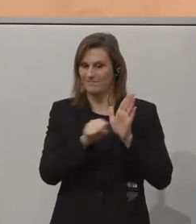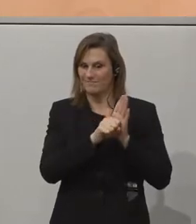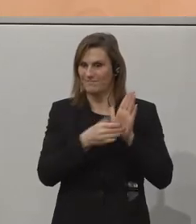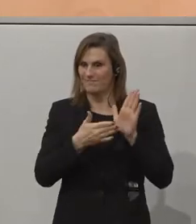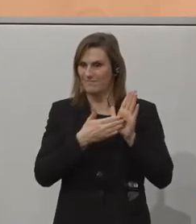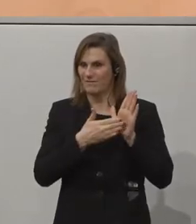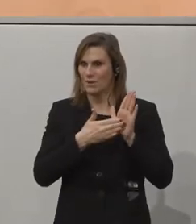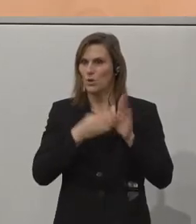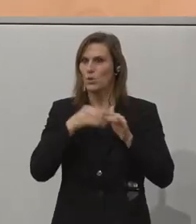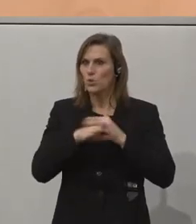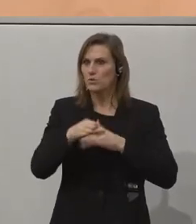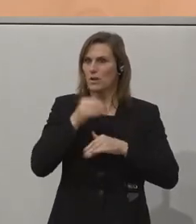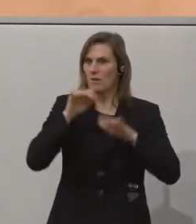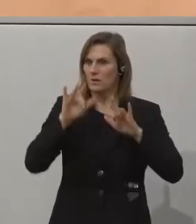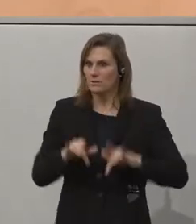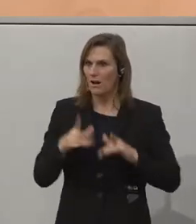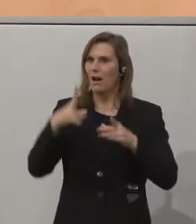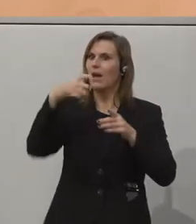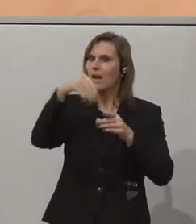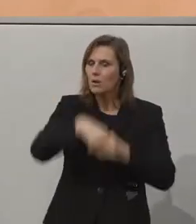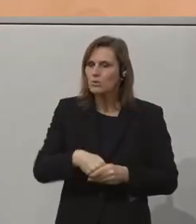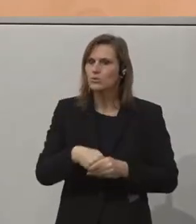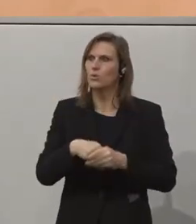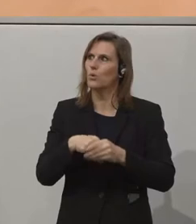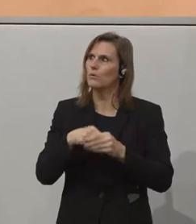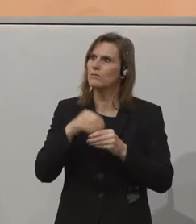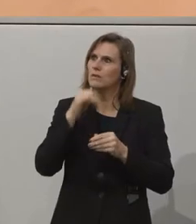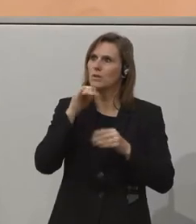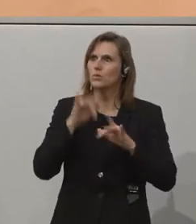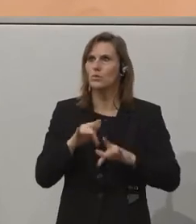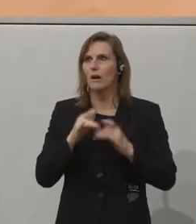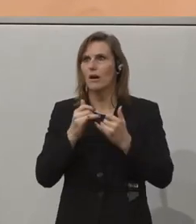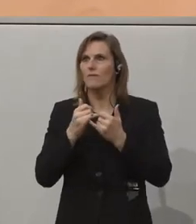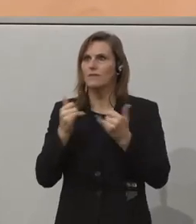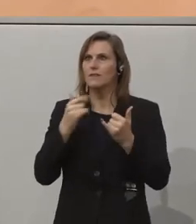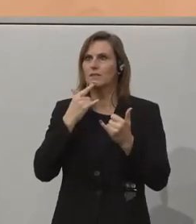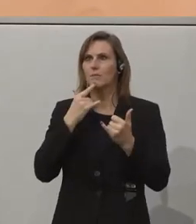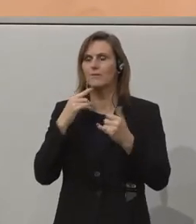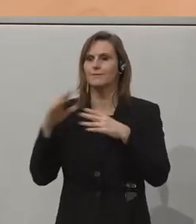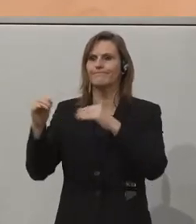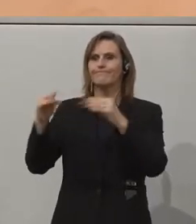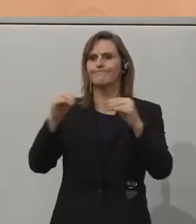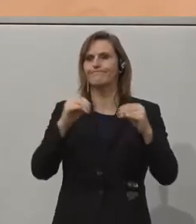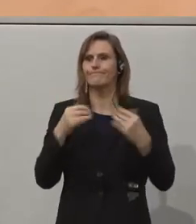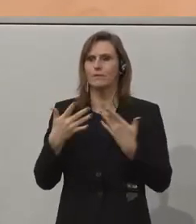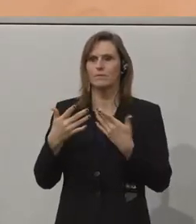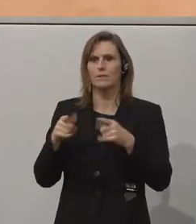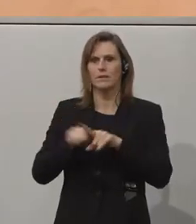für Unternehmen vorzunehmen, die diese Inklusion nicht nur im haptischen